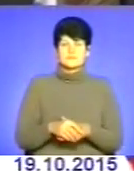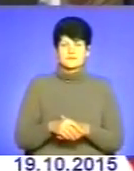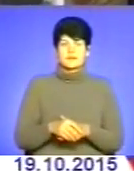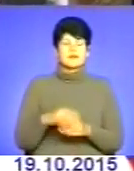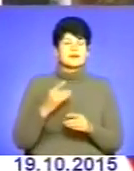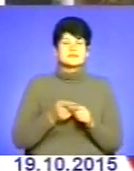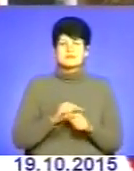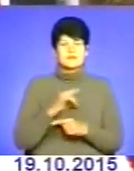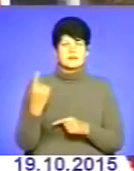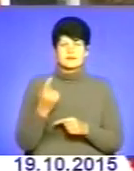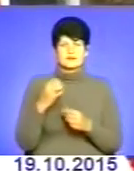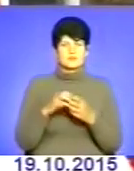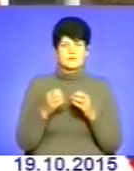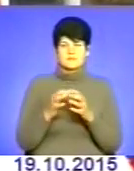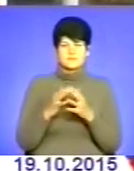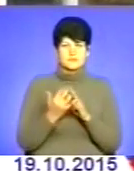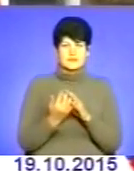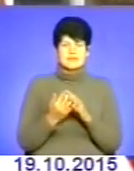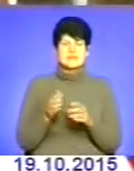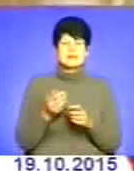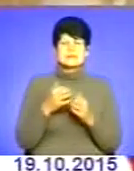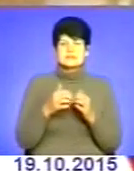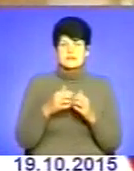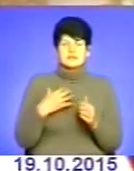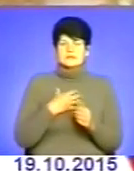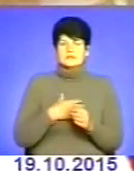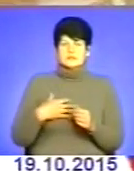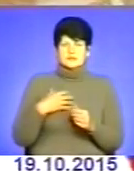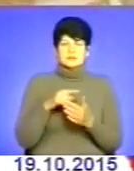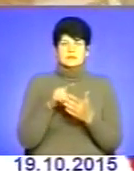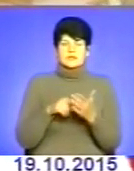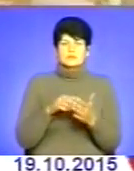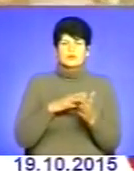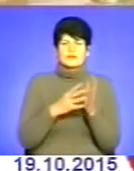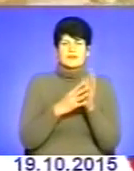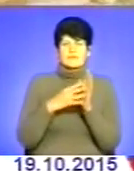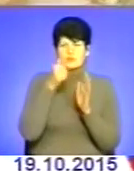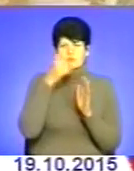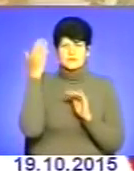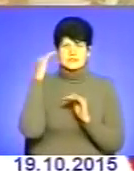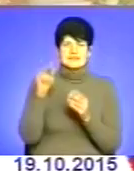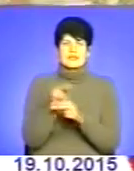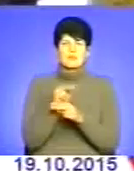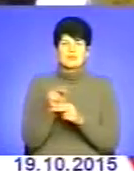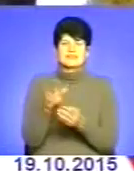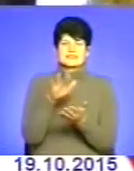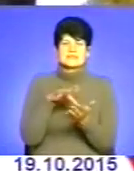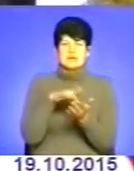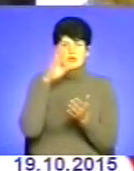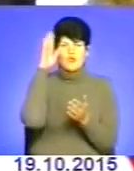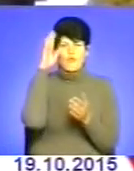це не єдина проблема селища Серед найнагальніших, яка постала ще 9 років тому Ремонт центрального водогону